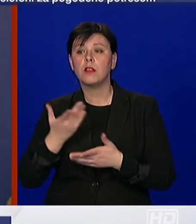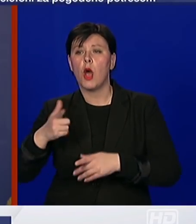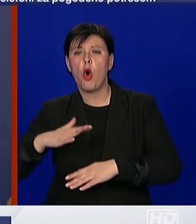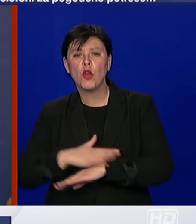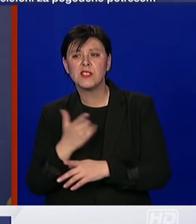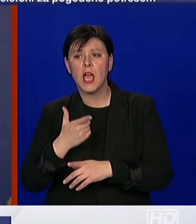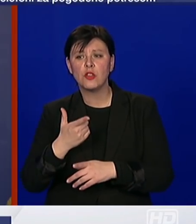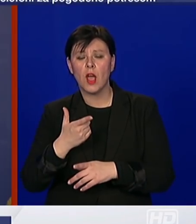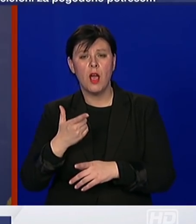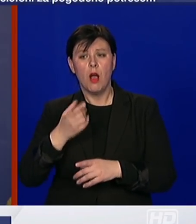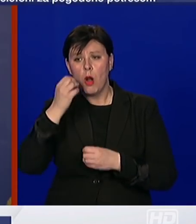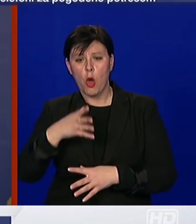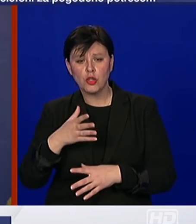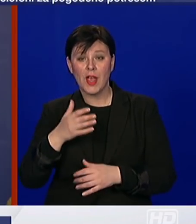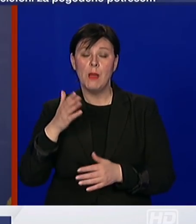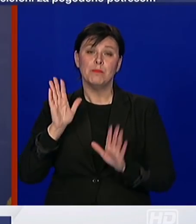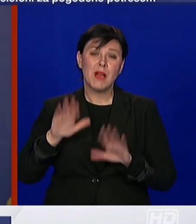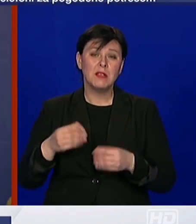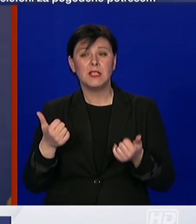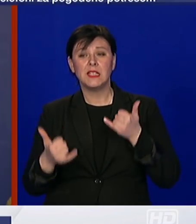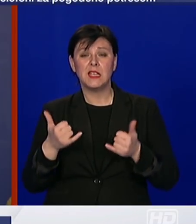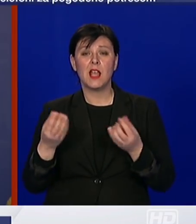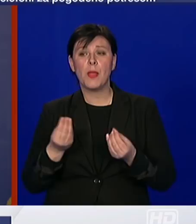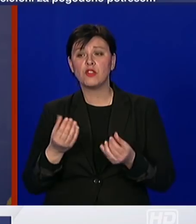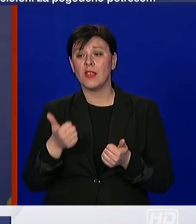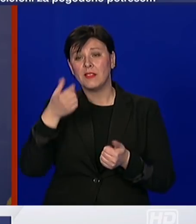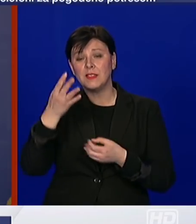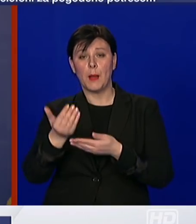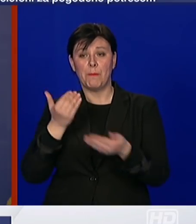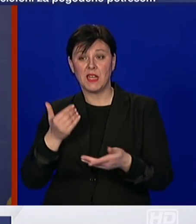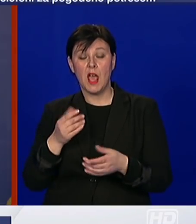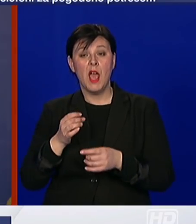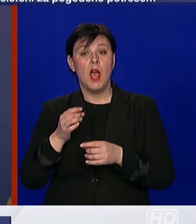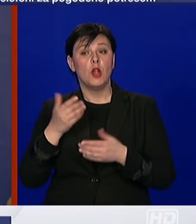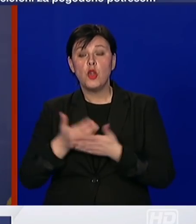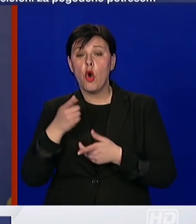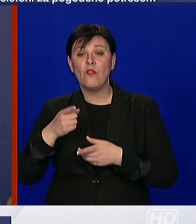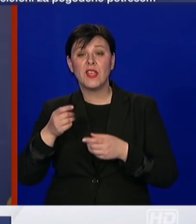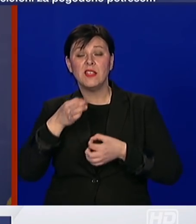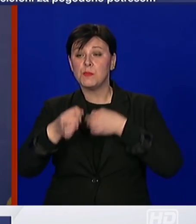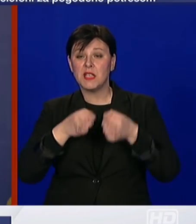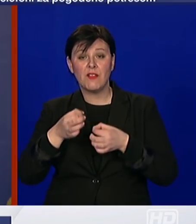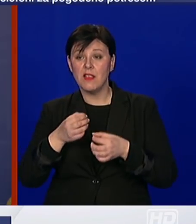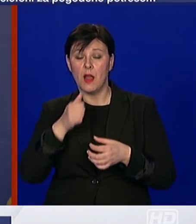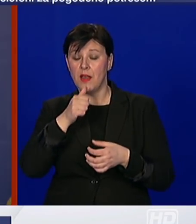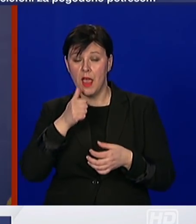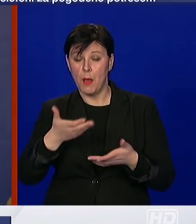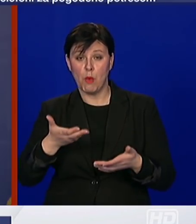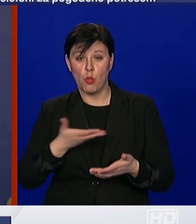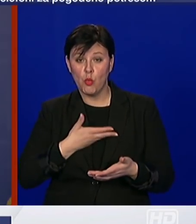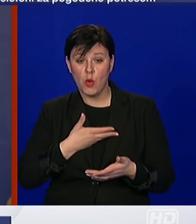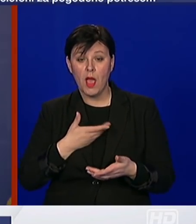informacija, možda dan prije. Na tome, bez simptoma ovi testovi ne mogu biti. I ako smijem samo